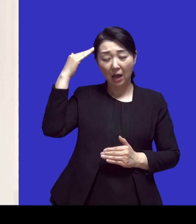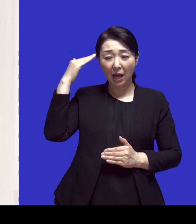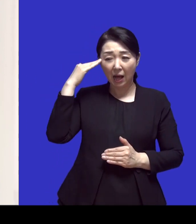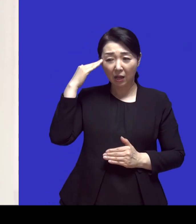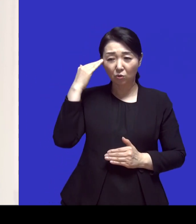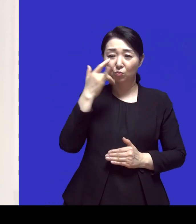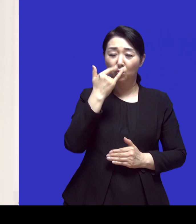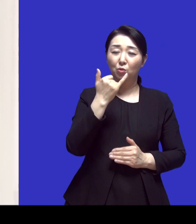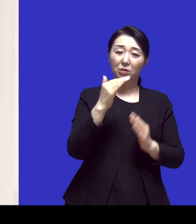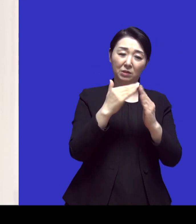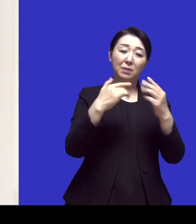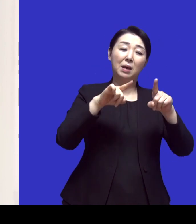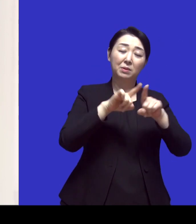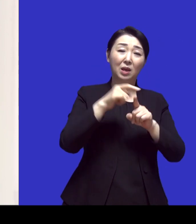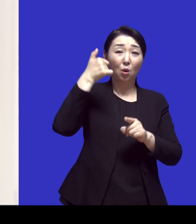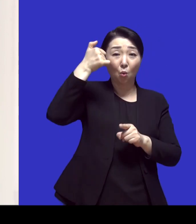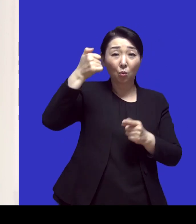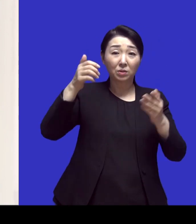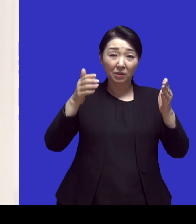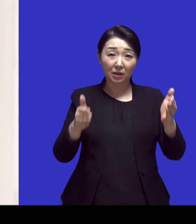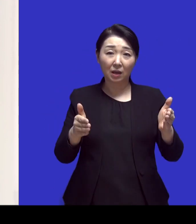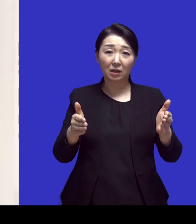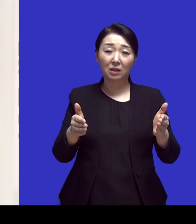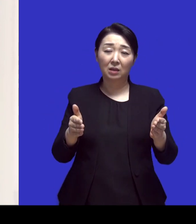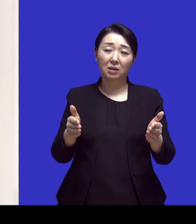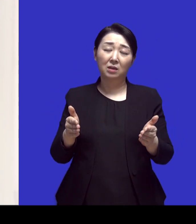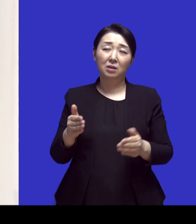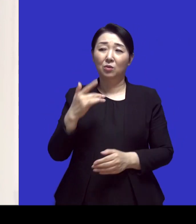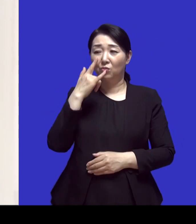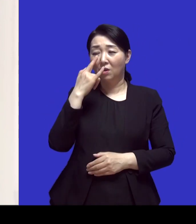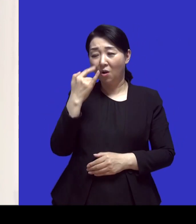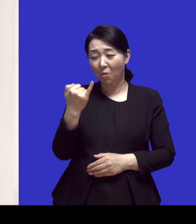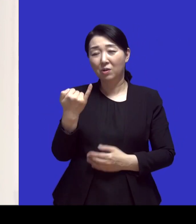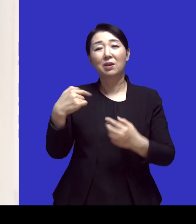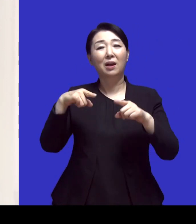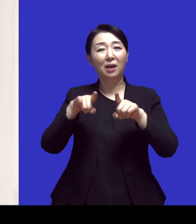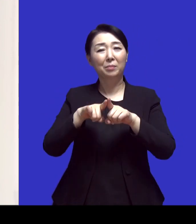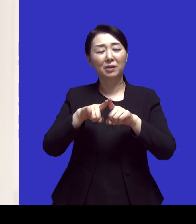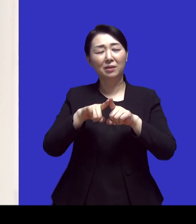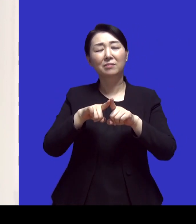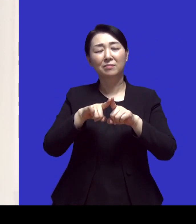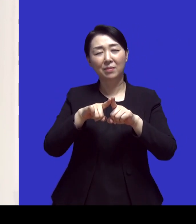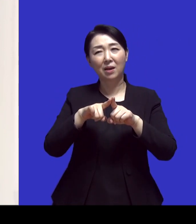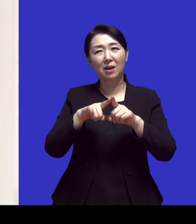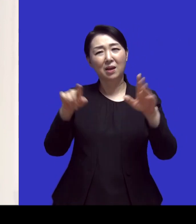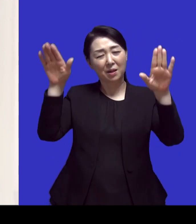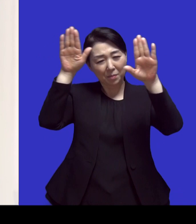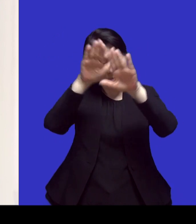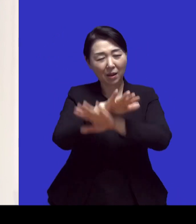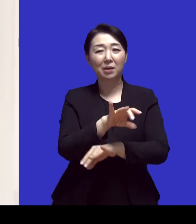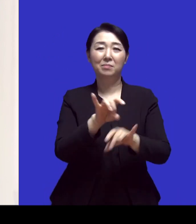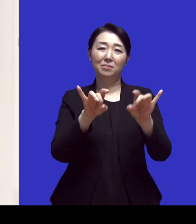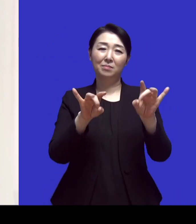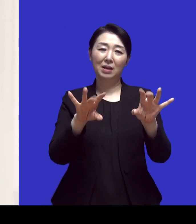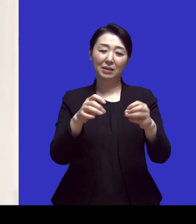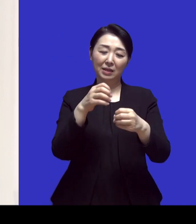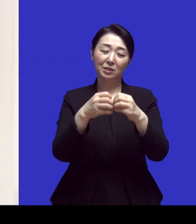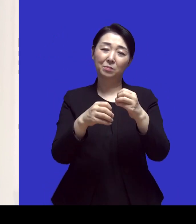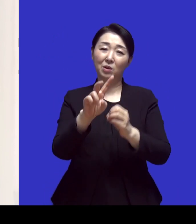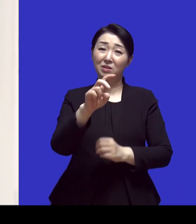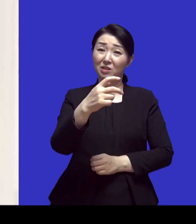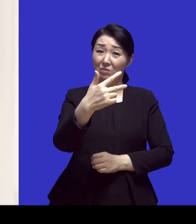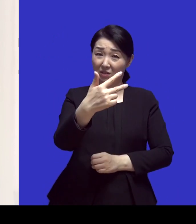50일 가까이 있었고 네 밤마다 저희 어머니랑 같이 10편 27편